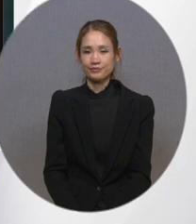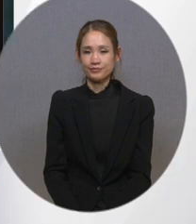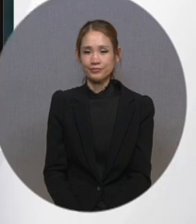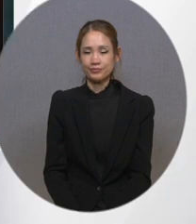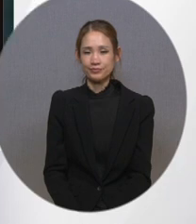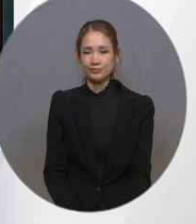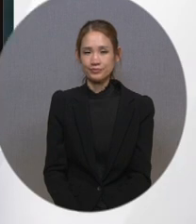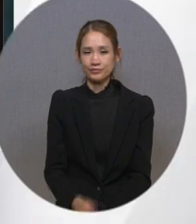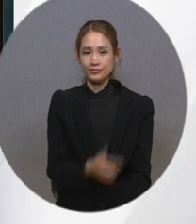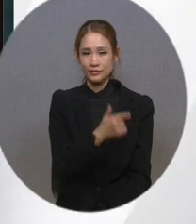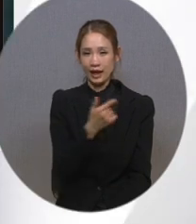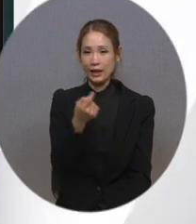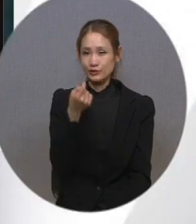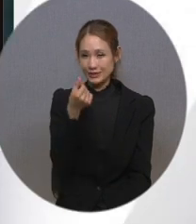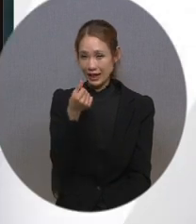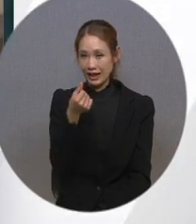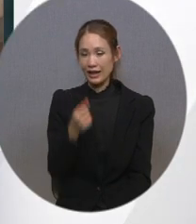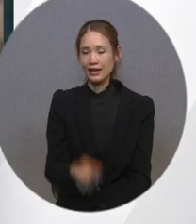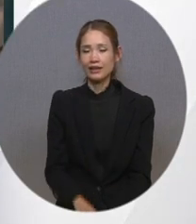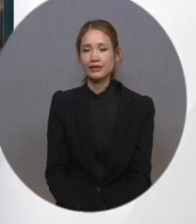먼저 아주 작게입니다.